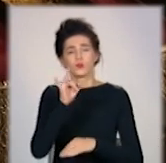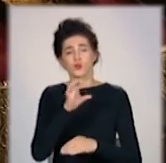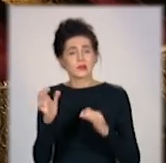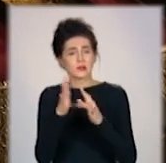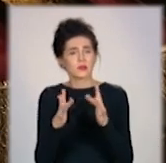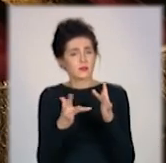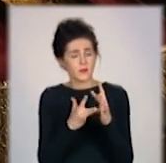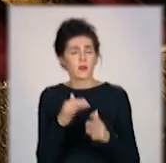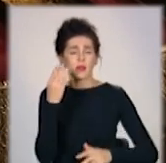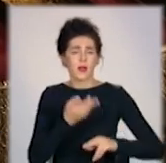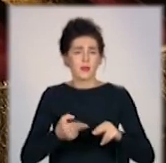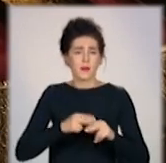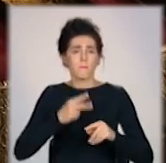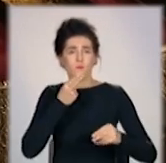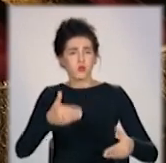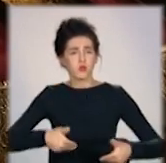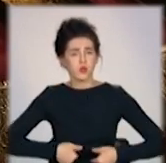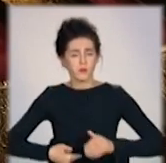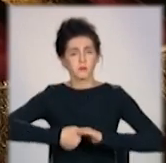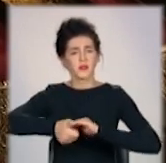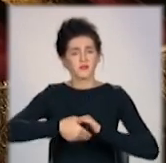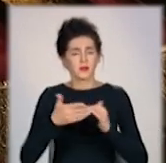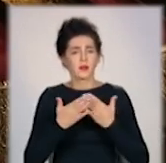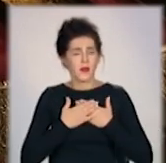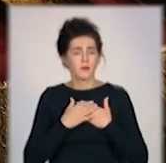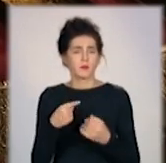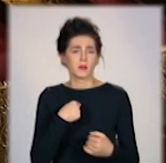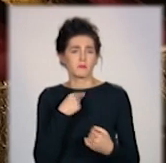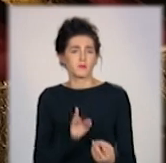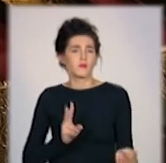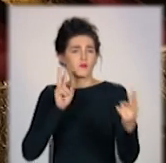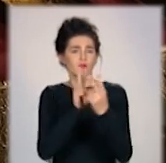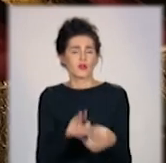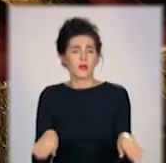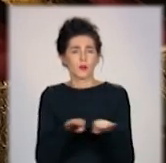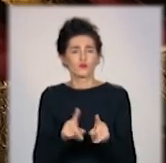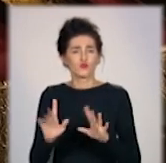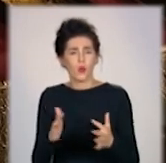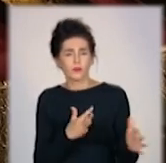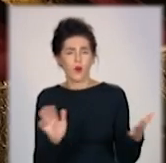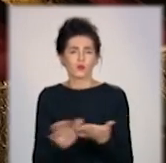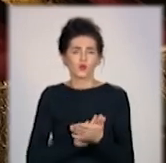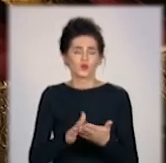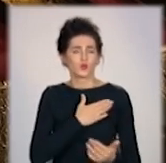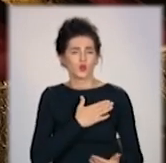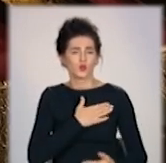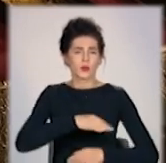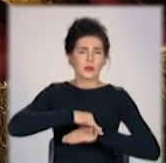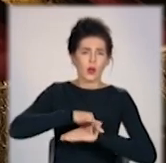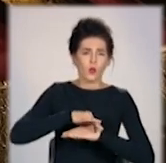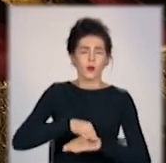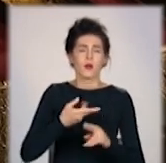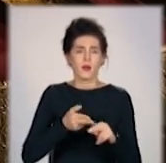Христа. Цей пост призиває нас, щоб ми, зустрічаючи ці ситуації, очистили свою душу і тіло від